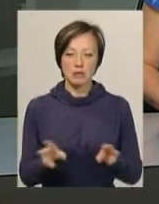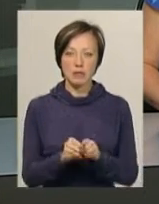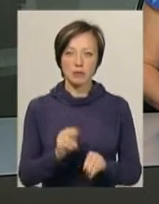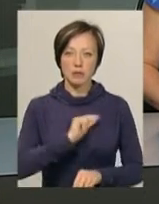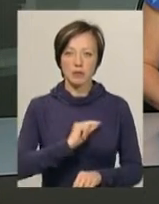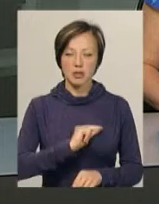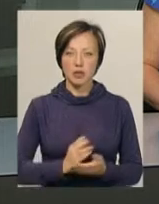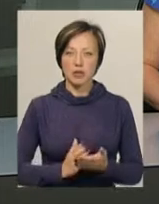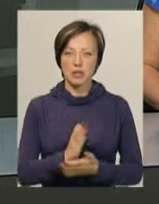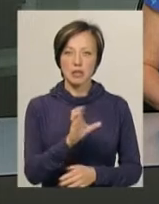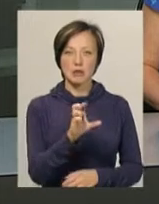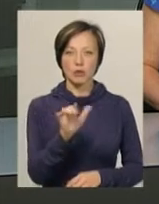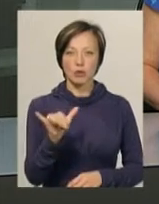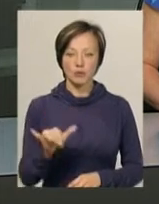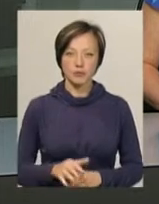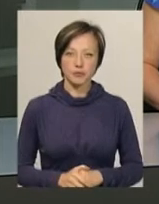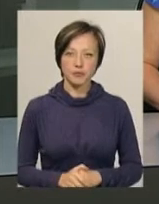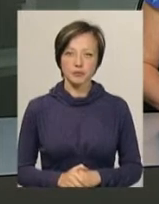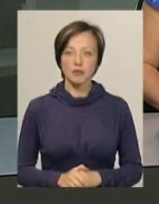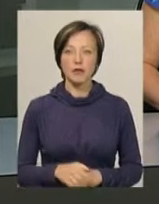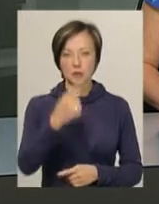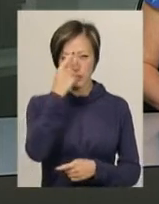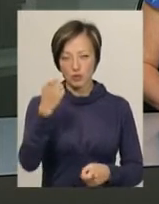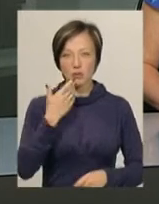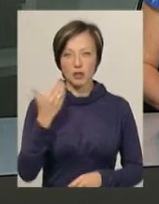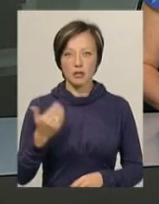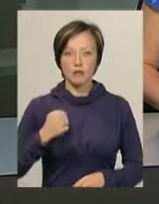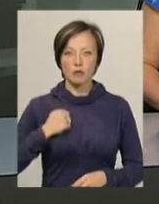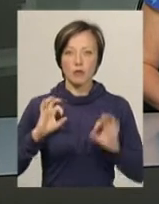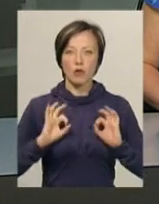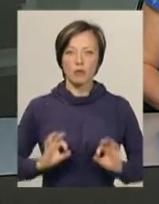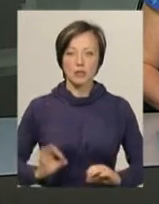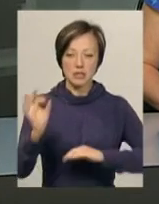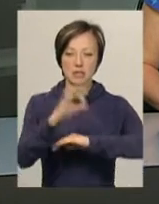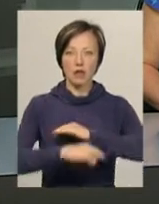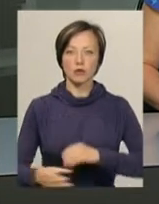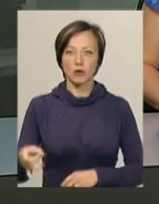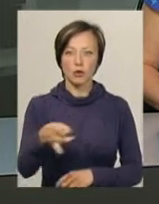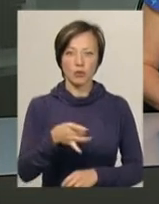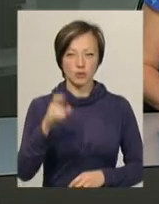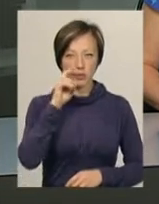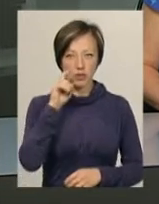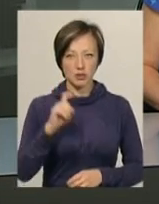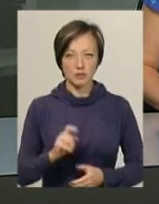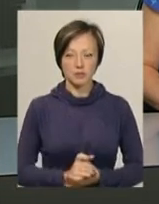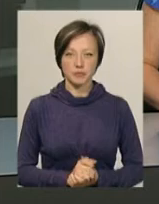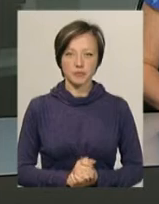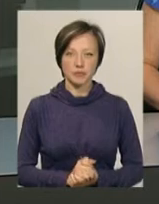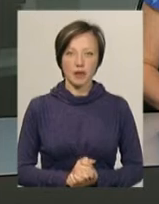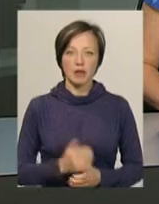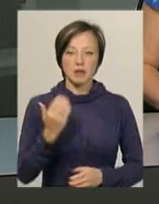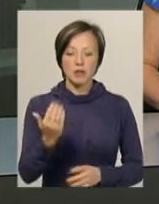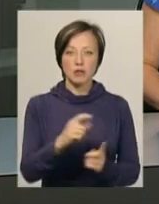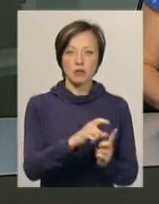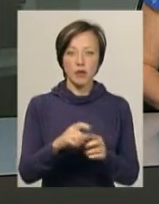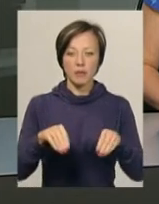зі співробітниками Служби безпеки України. Про це повідомила речник військової прокуратури з Західного регіону України Юлія Галущак. За